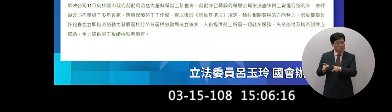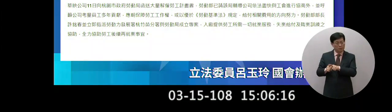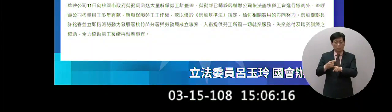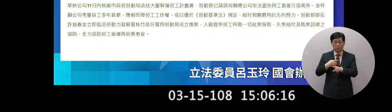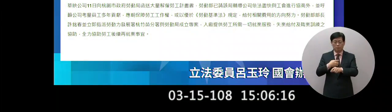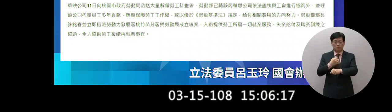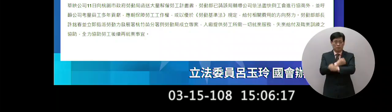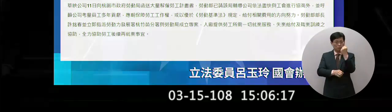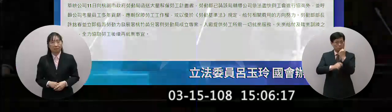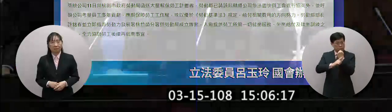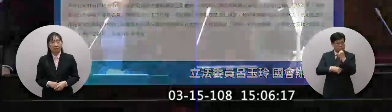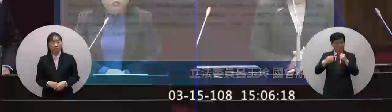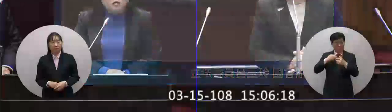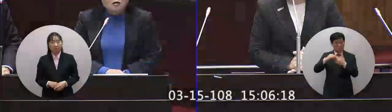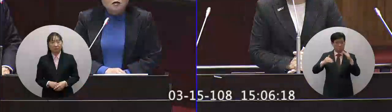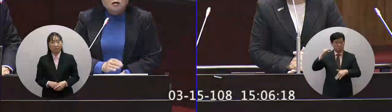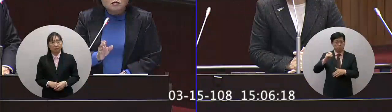的我們勞基法更優